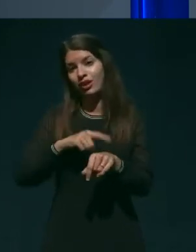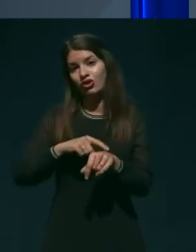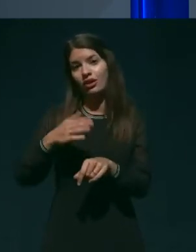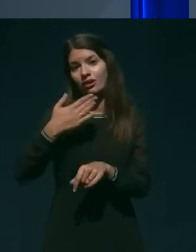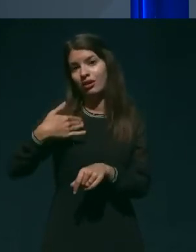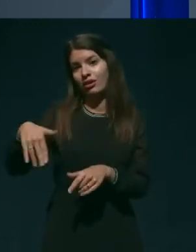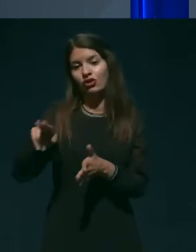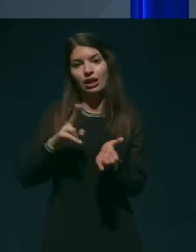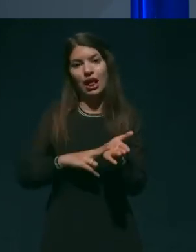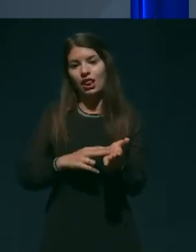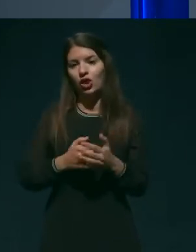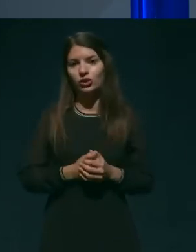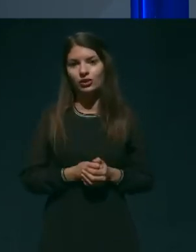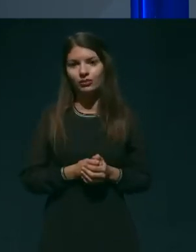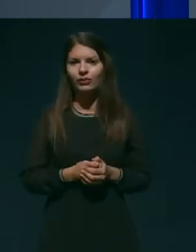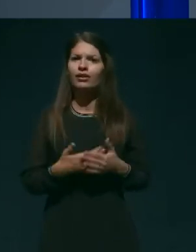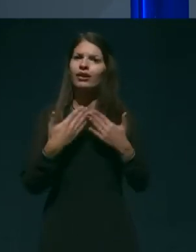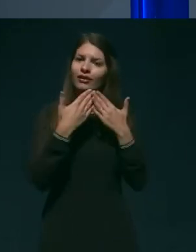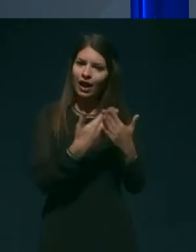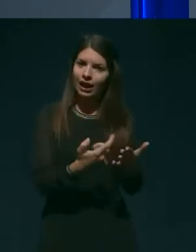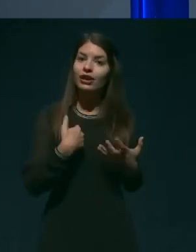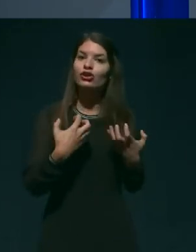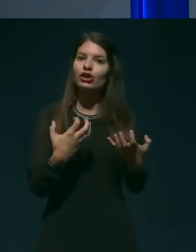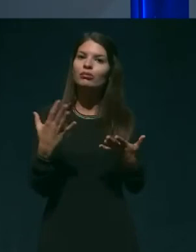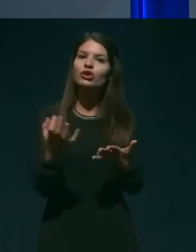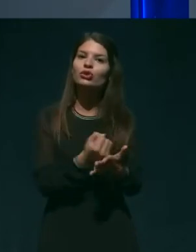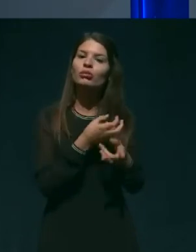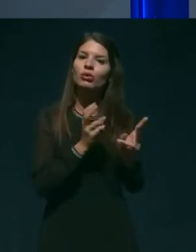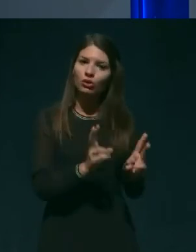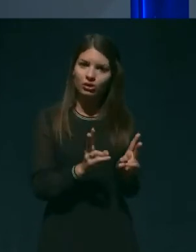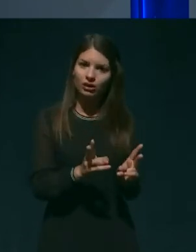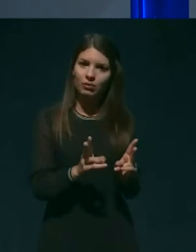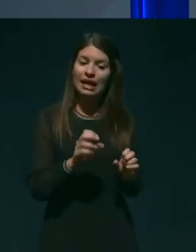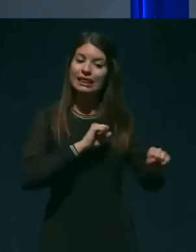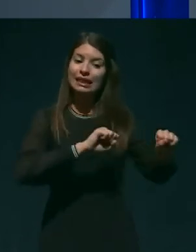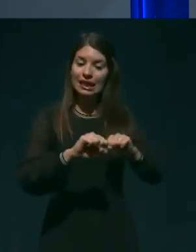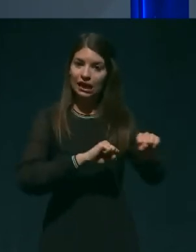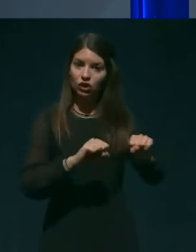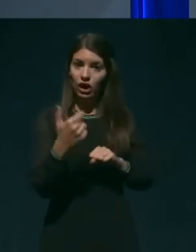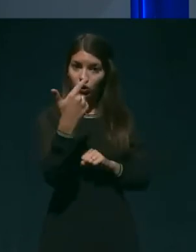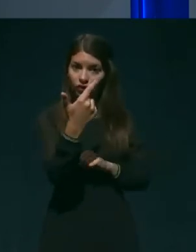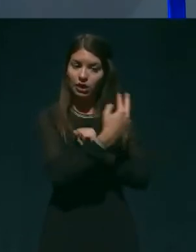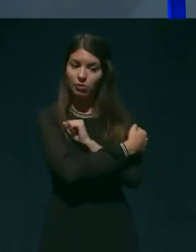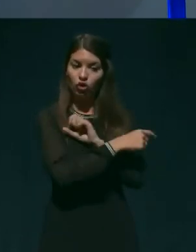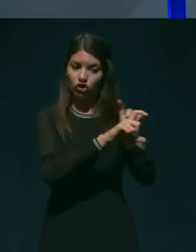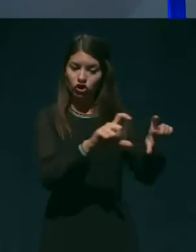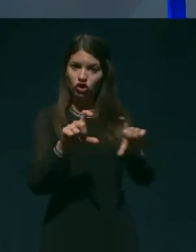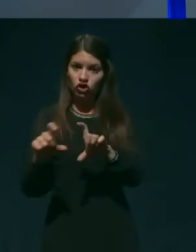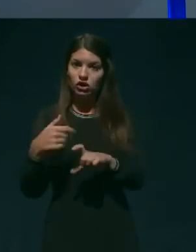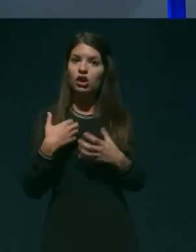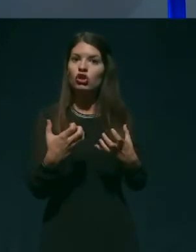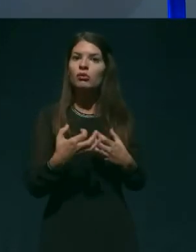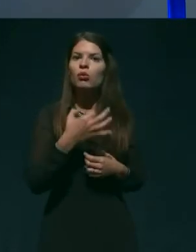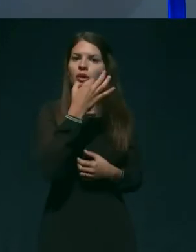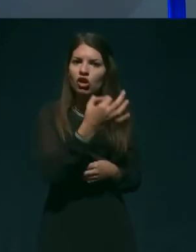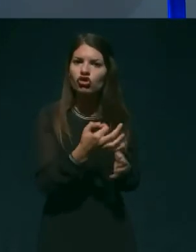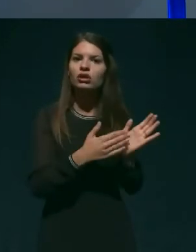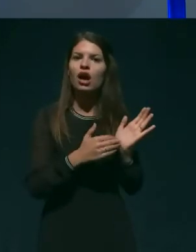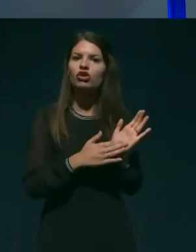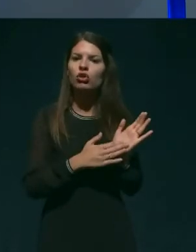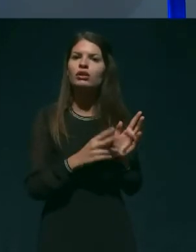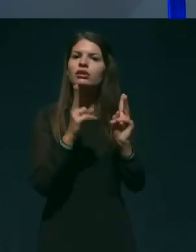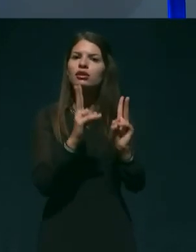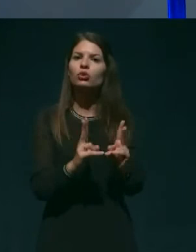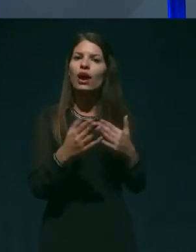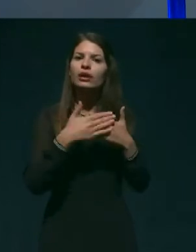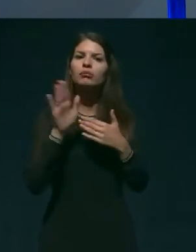Hvala, bi mogoče izkoristila priložnost, pa direktorja obih bolnišnic vprašala, kakšno je stanje zaščitne opreme pri njih in kako bodo od zdaj